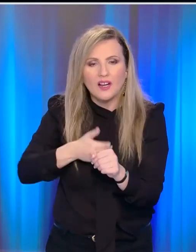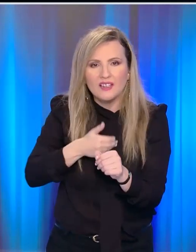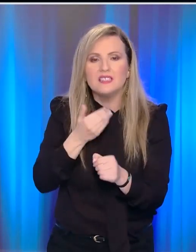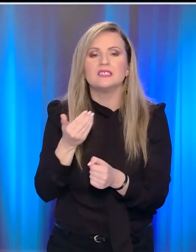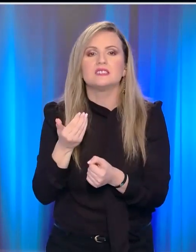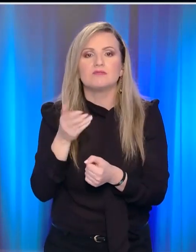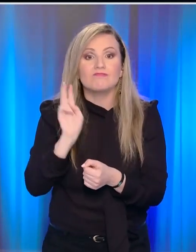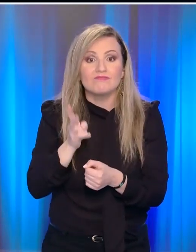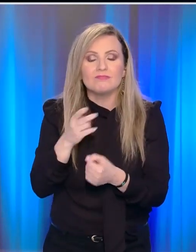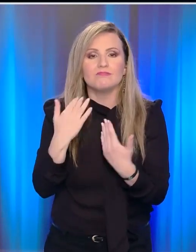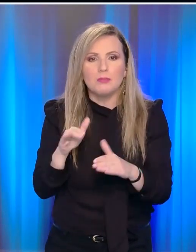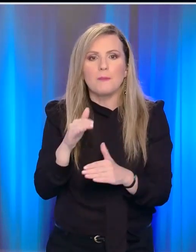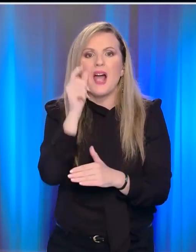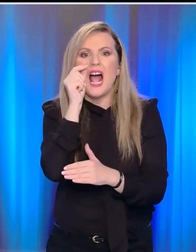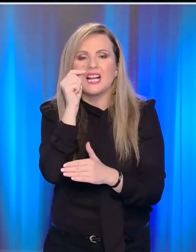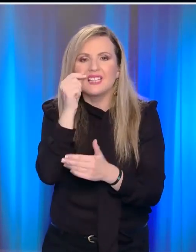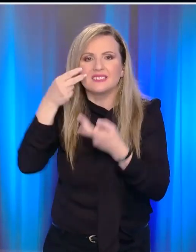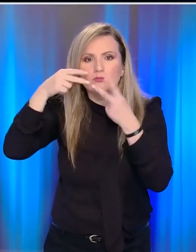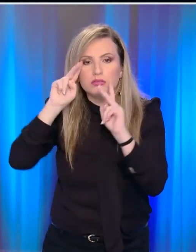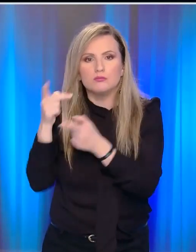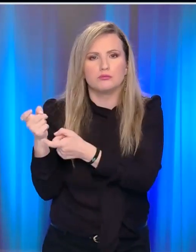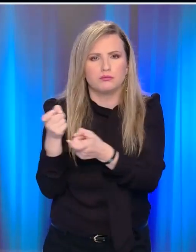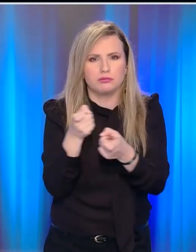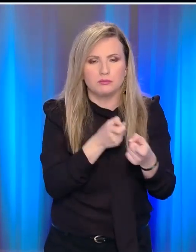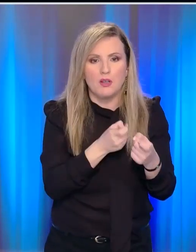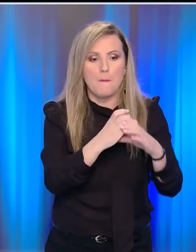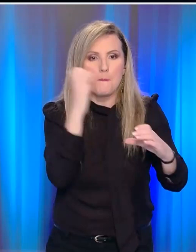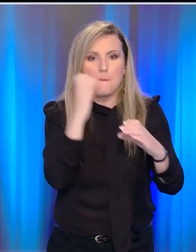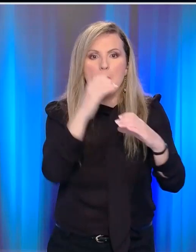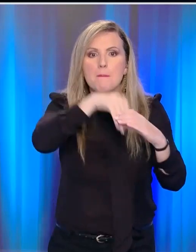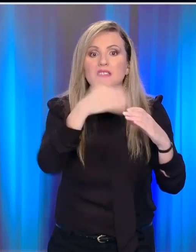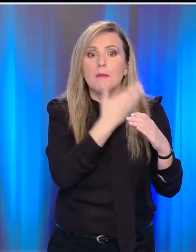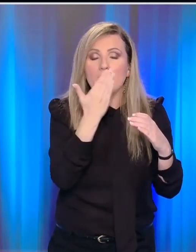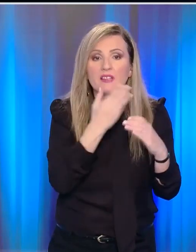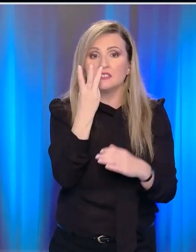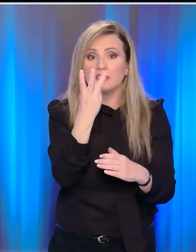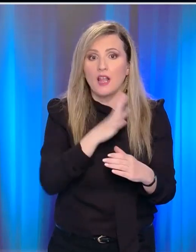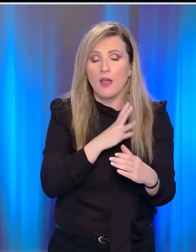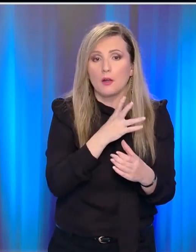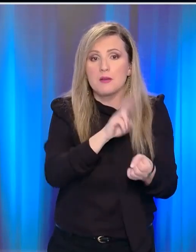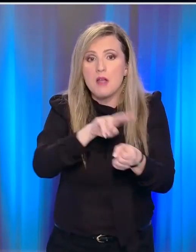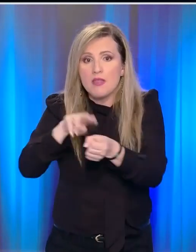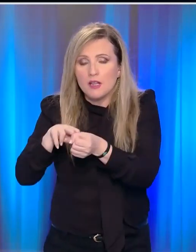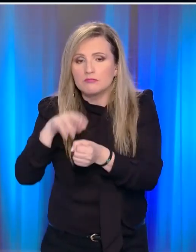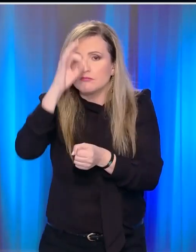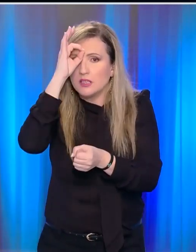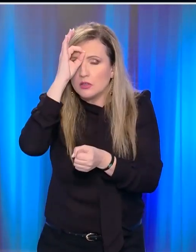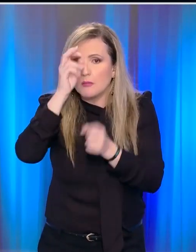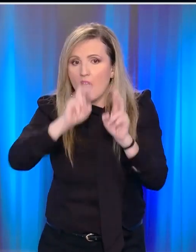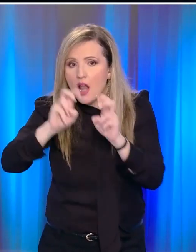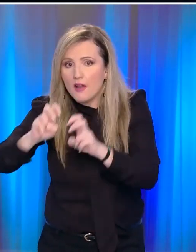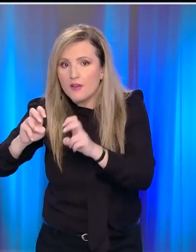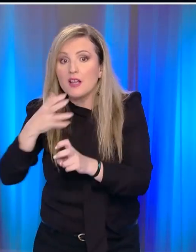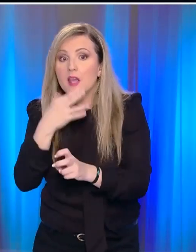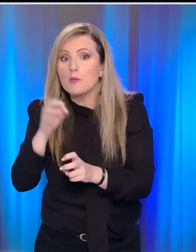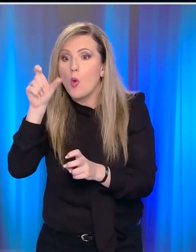λεωφορείου που μετέφερε μαθητές, με αποτέλεσμα να χάσουν τη ζωή τους τρεις άνθρωποι. Οι αρχές ερευνούν το περιστατικό αλλά και τα κίνητρα του δράστη